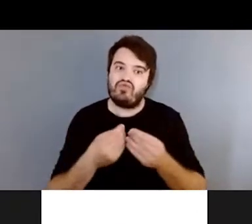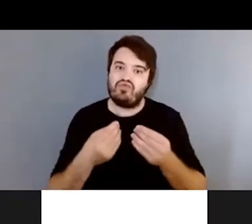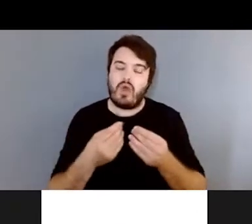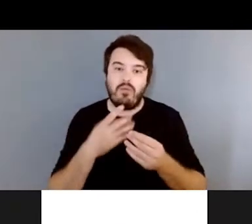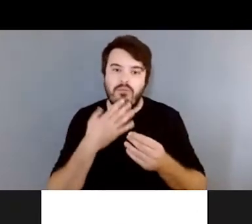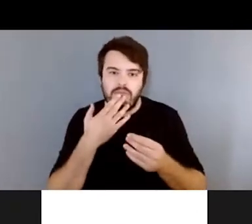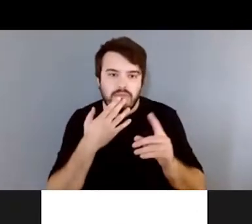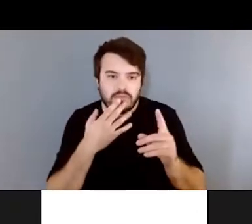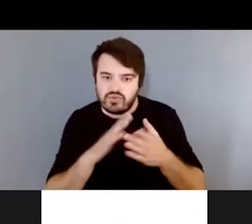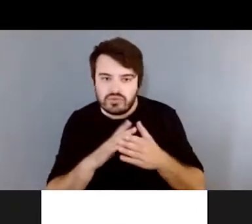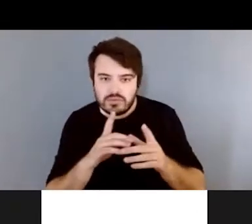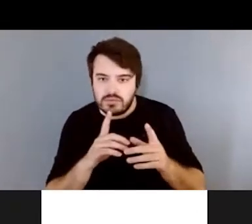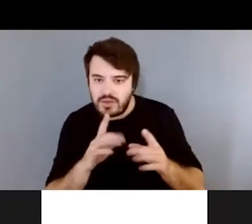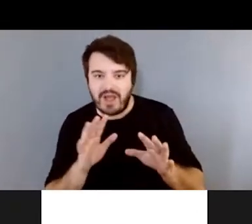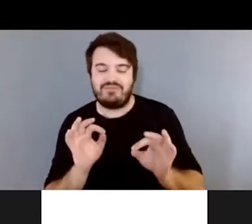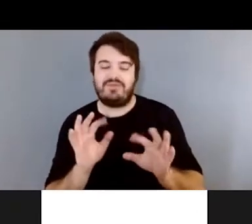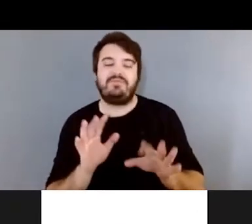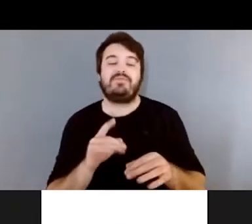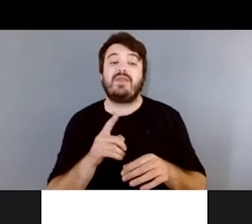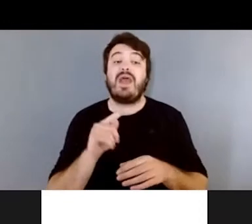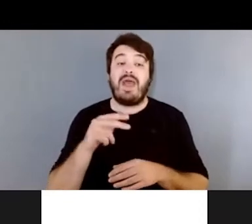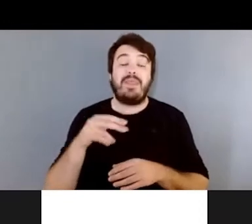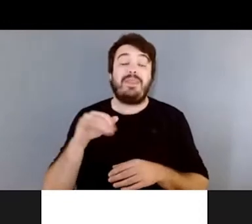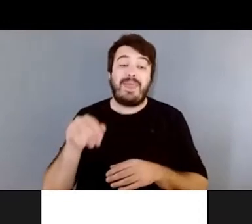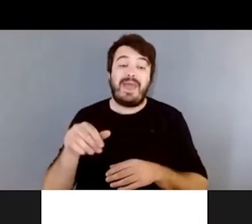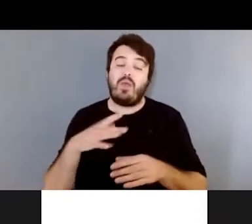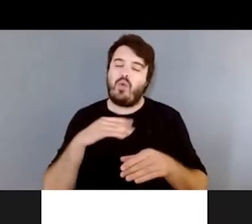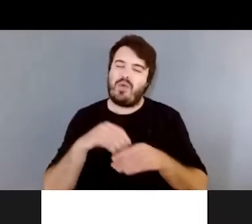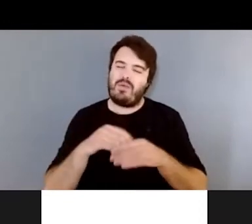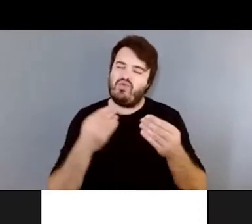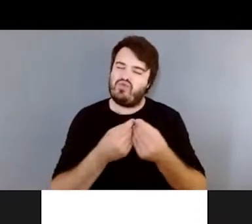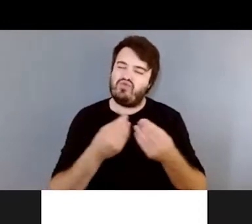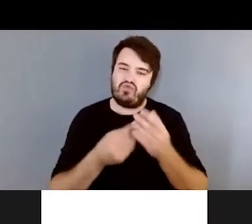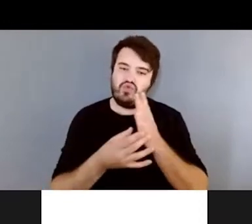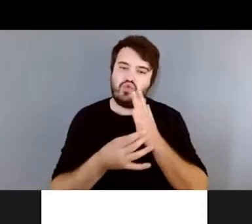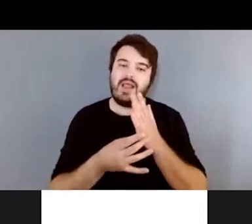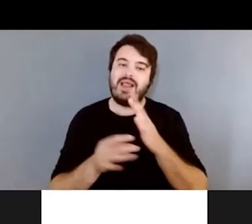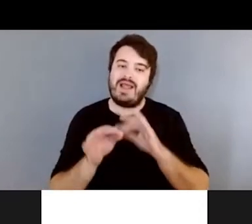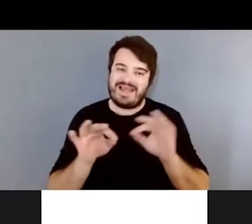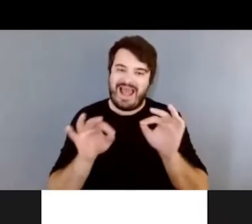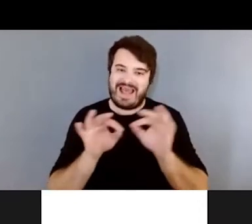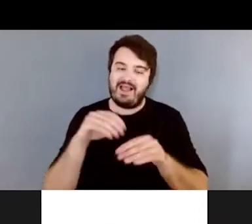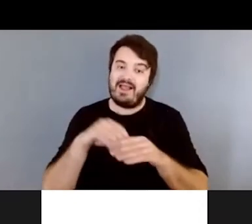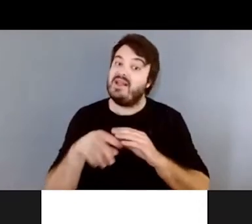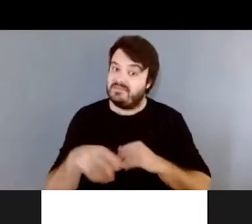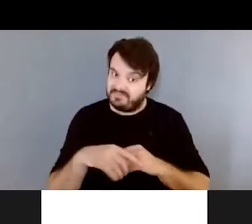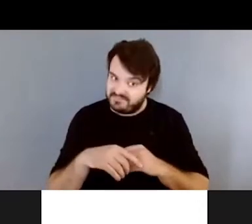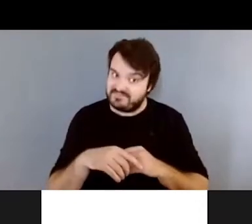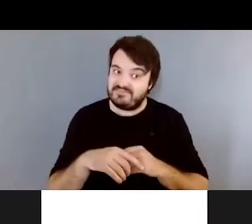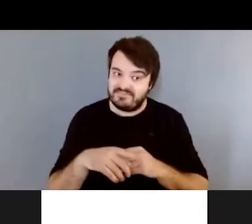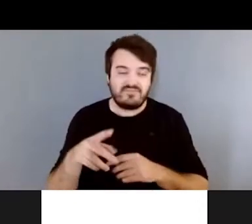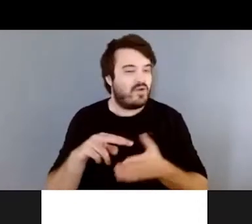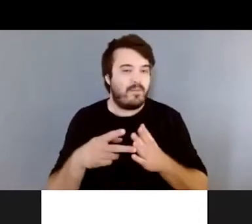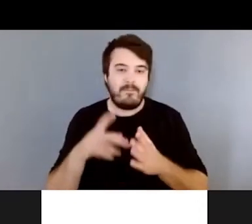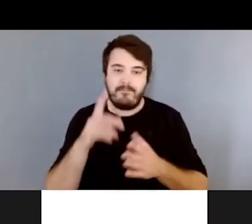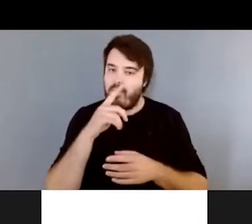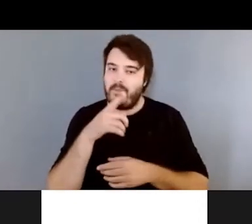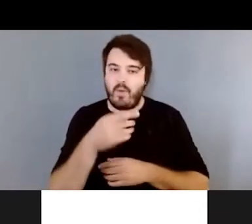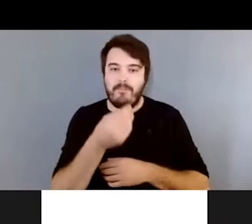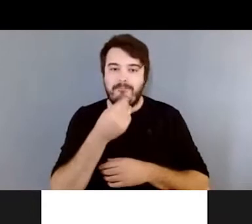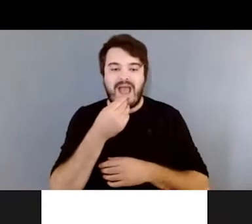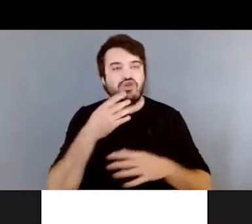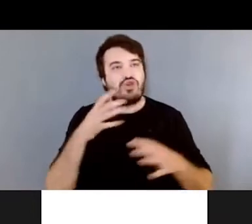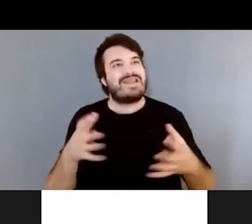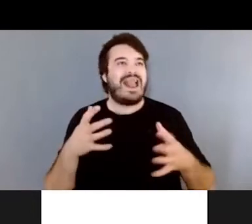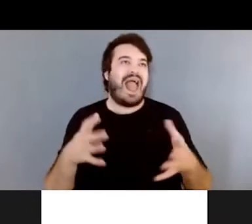quelque chose qui s passé. Le thym contient beaucoup, beaucoup d'huile essentielle. Donc, on ne peut pas manger une salade